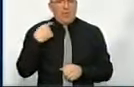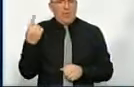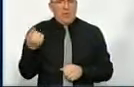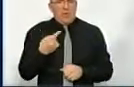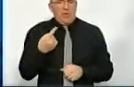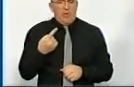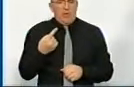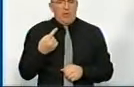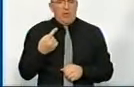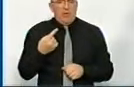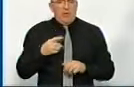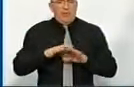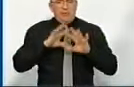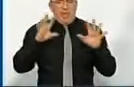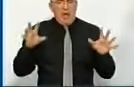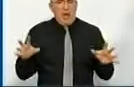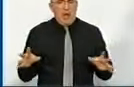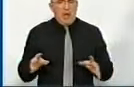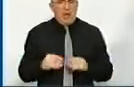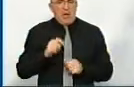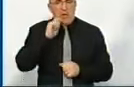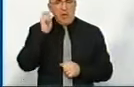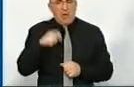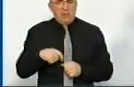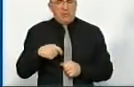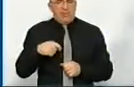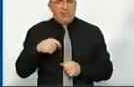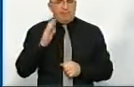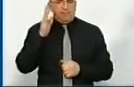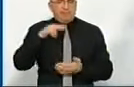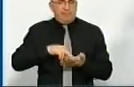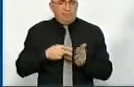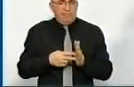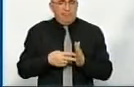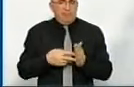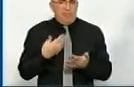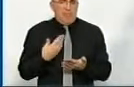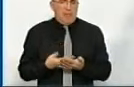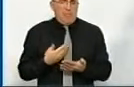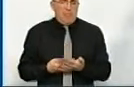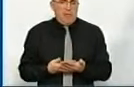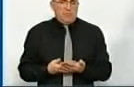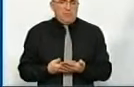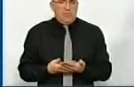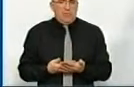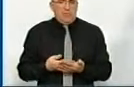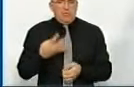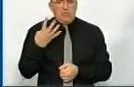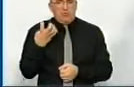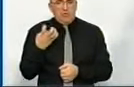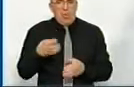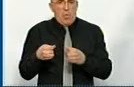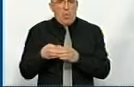область не вибивається загально українських тенденцій. Десь близько 400